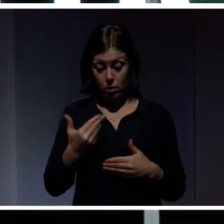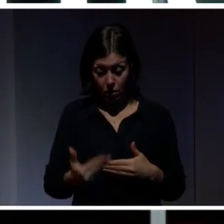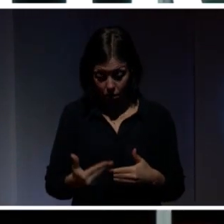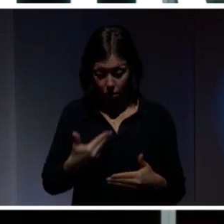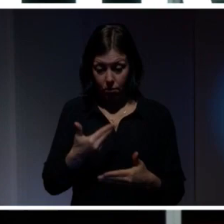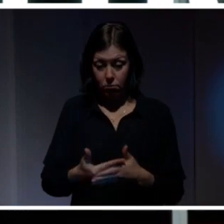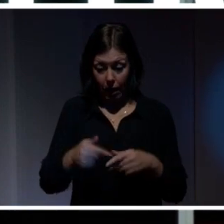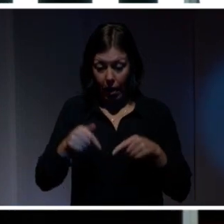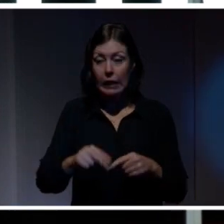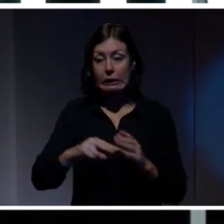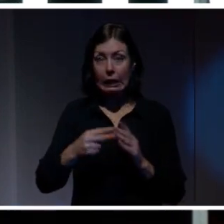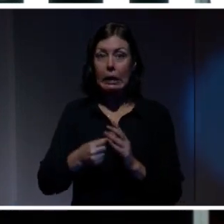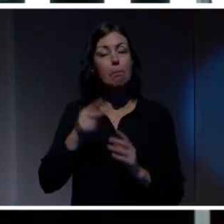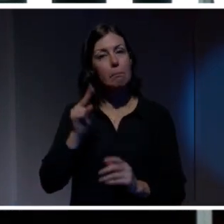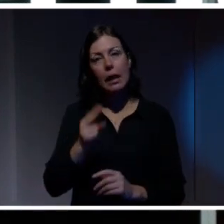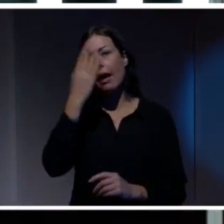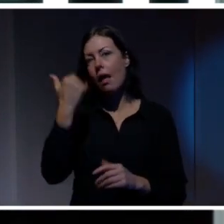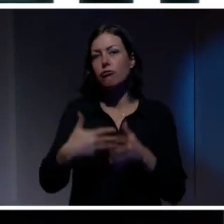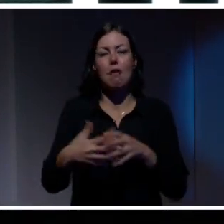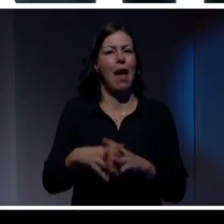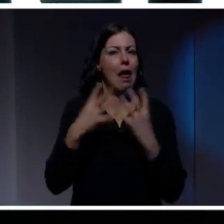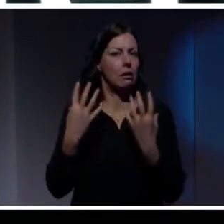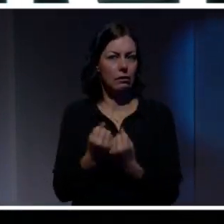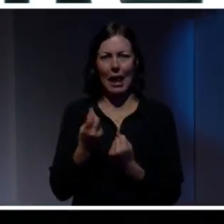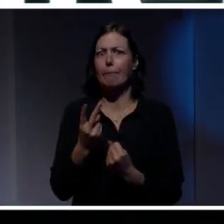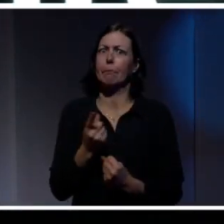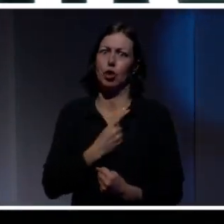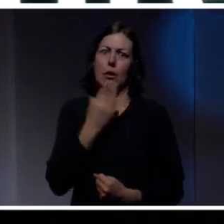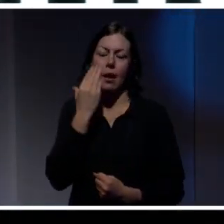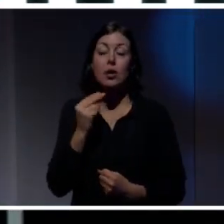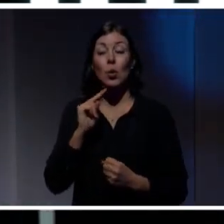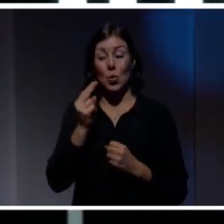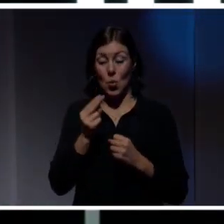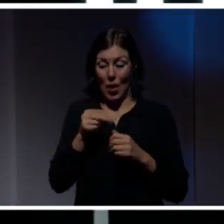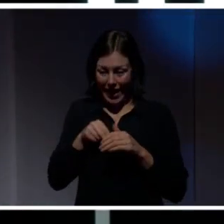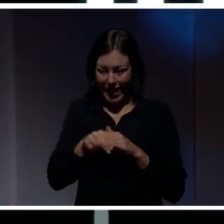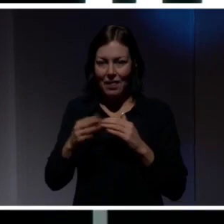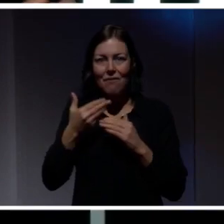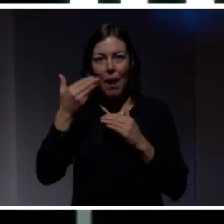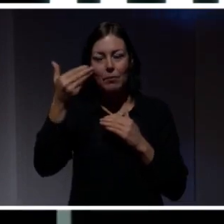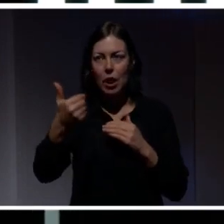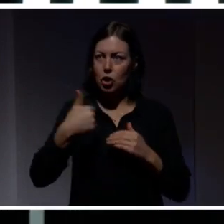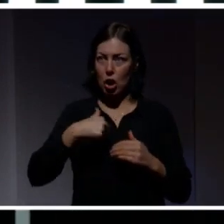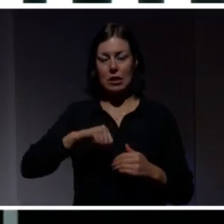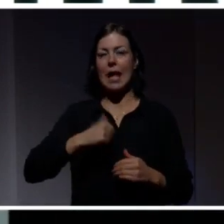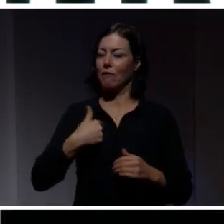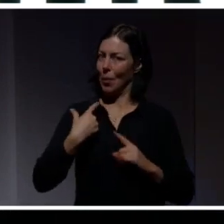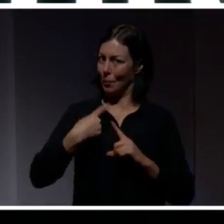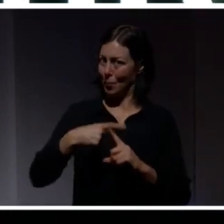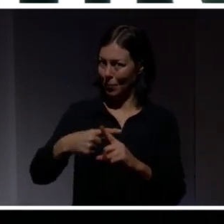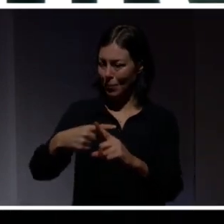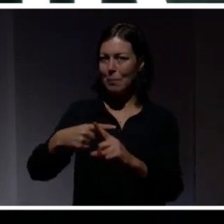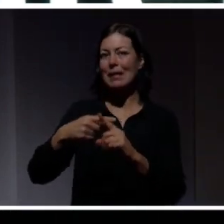allt. Eller väldigt mycket i alla fall. Så när vi nu går in i framtiden så är jag själv i alla fall fortfarande en teknikoptimist.